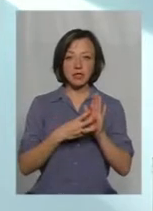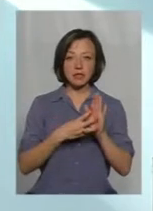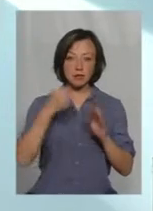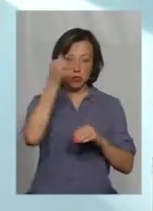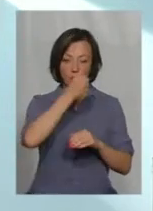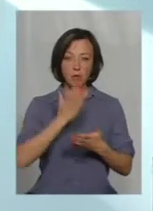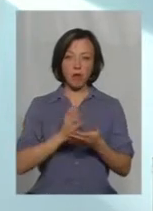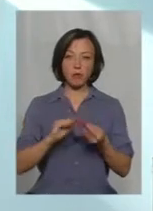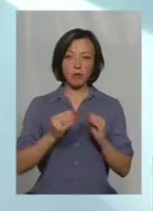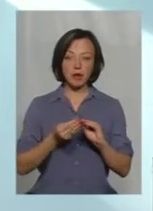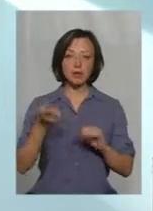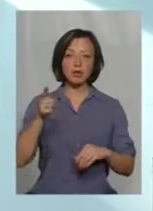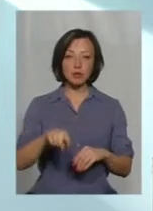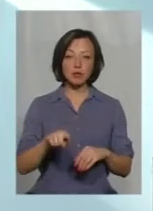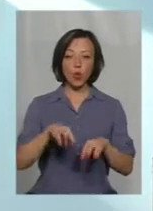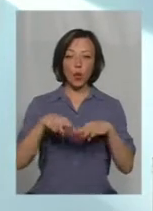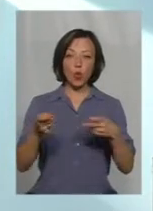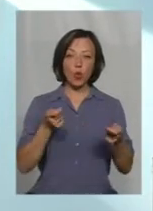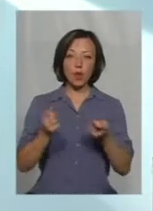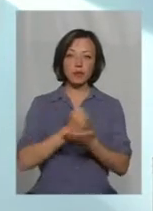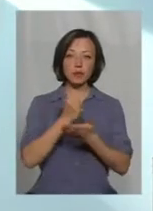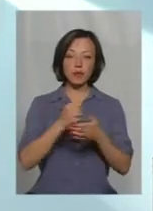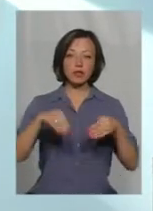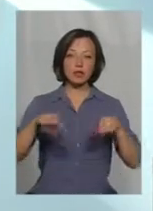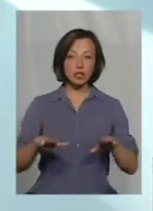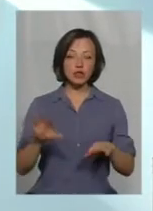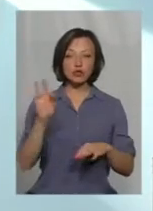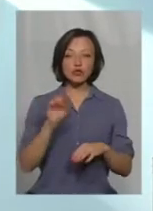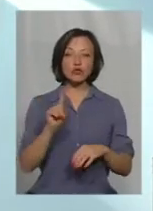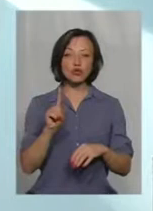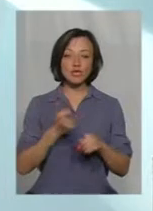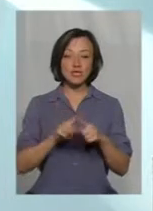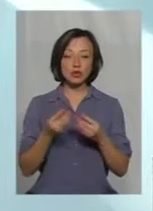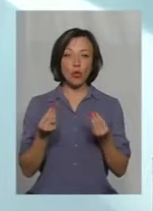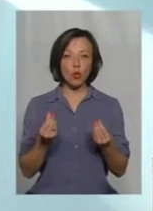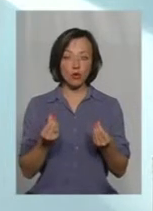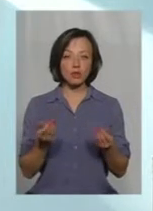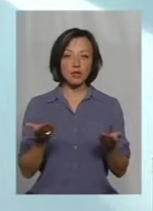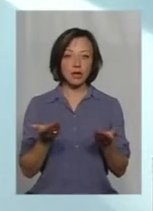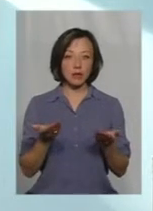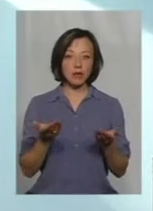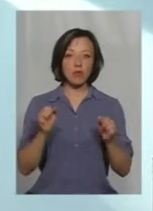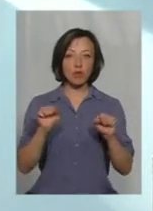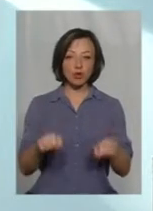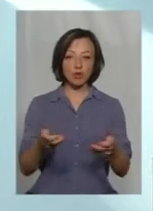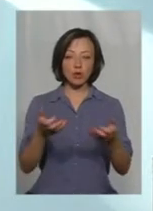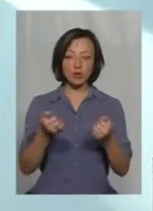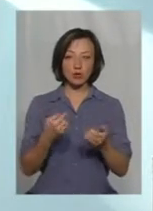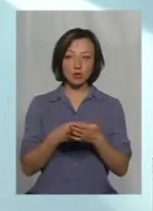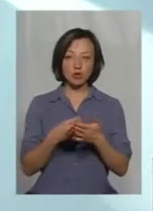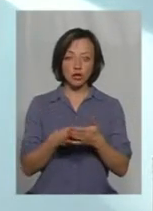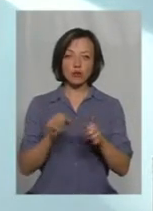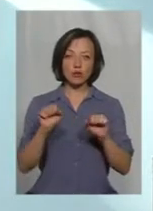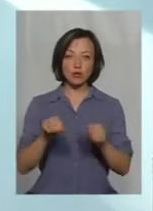мали проблему з тим, що уряд прийняв таке рішення, що саме ці кошти, які можуть отримати бюджет,